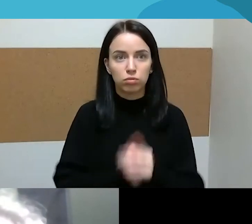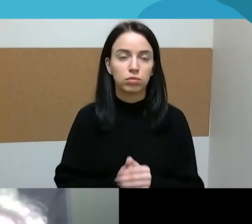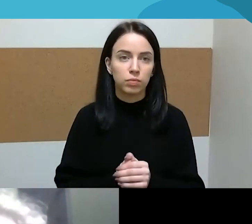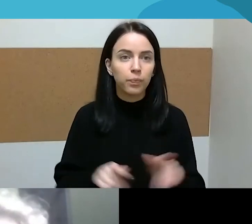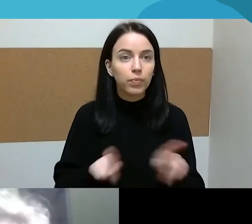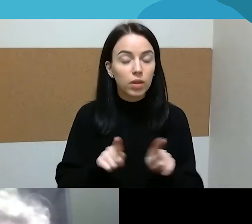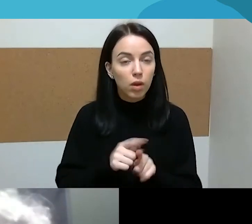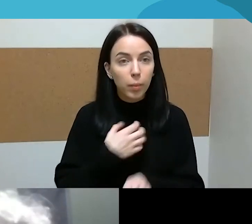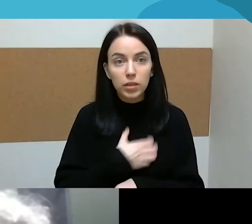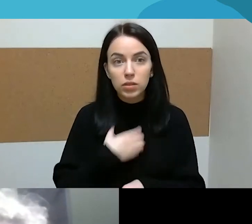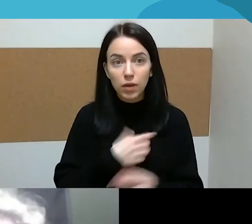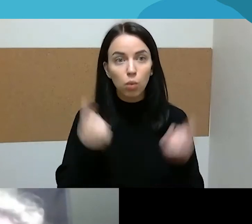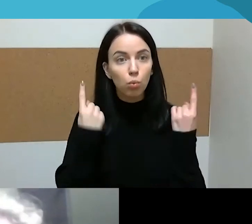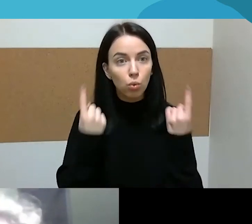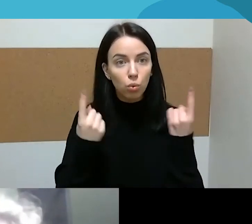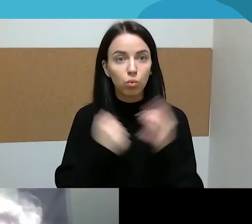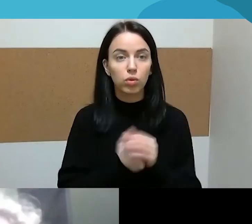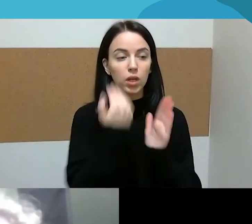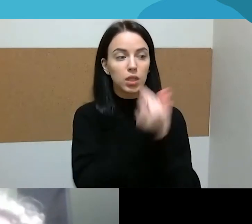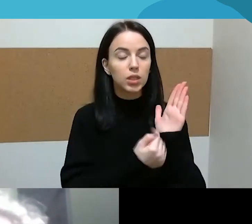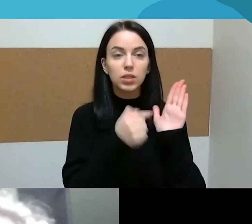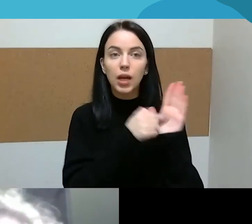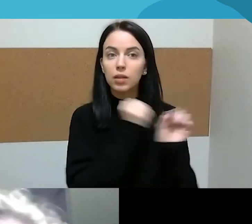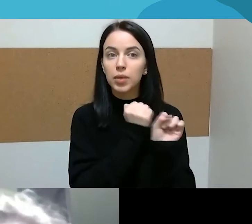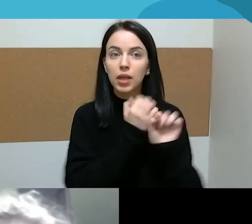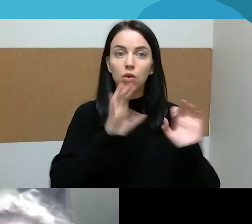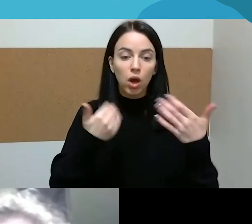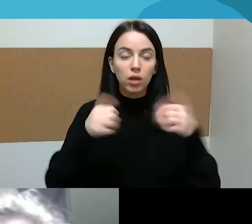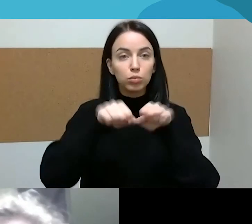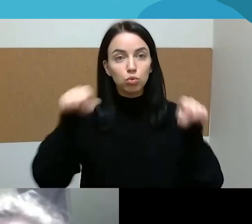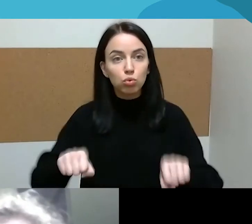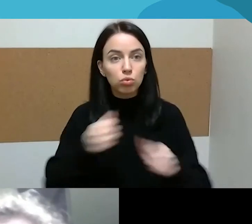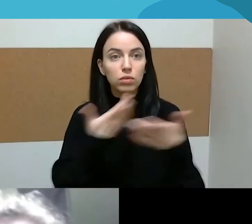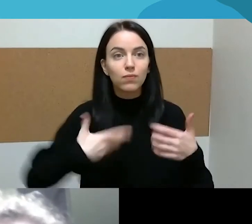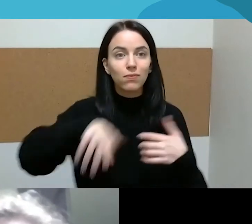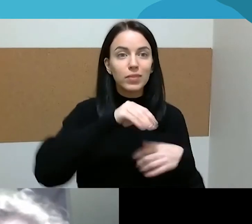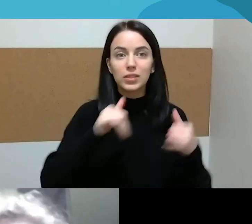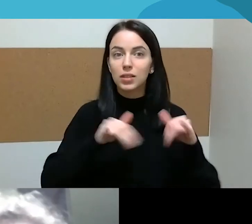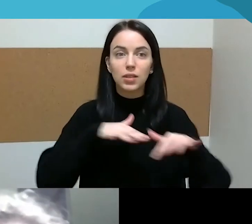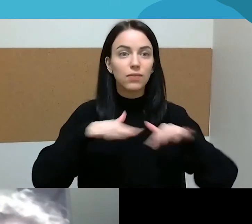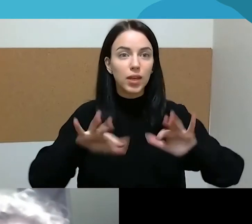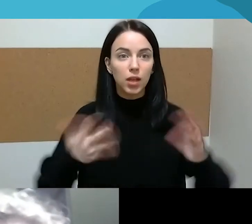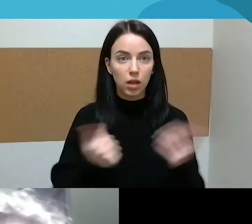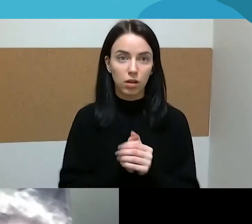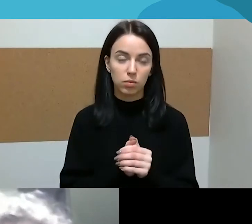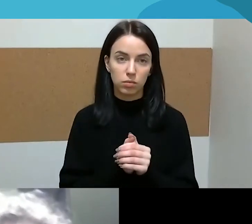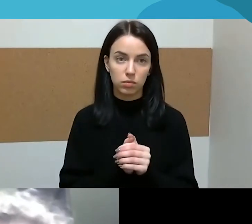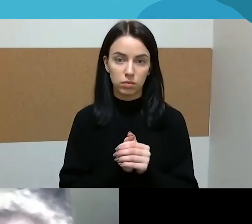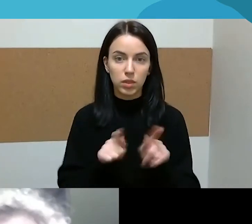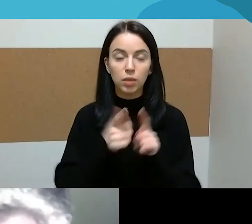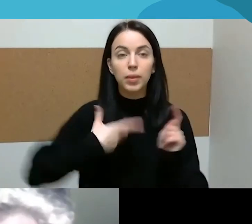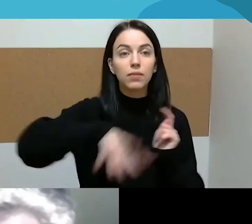svarbios. Yra svarbu, ką įstatymai daro, kaip struktūra veikia, bet ir kiekviena, vat, ta smulkmena, ką mes, kiekvieną savo kasdienybė,